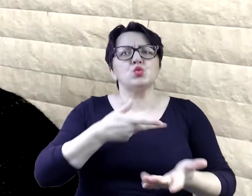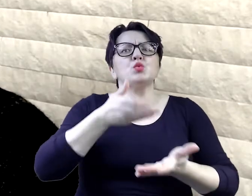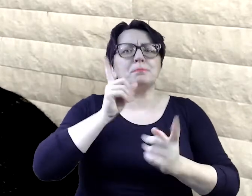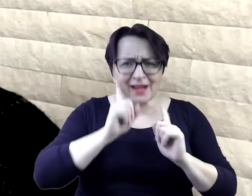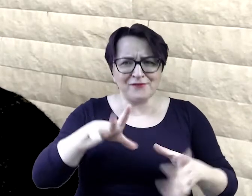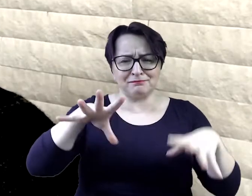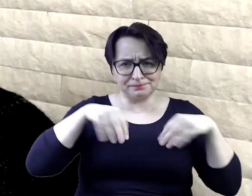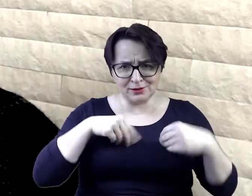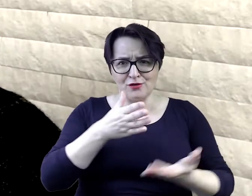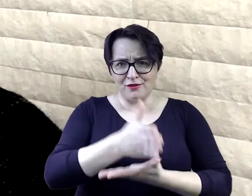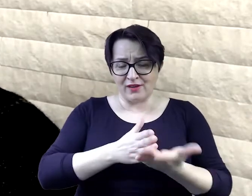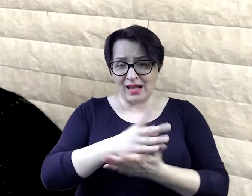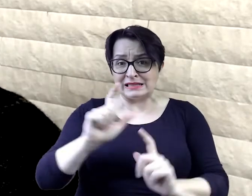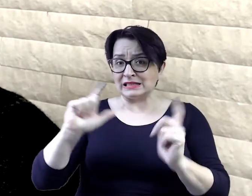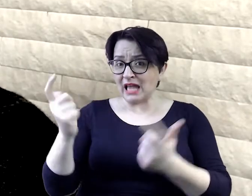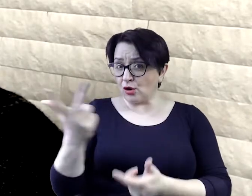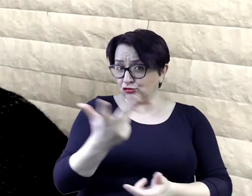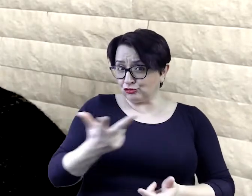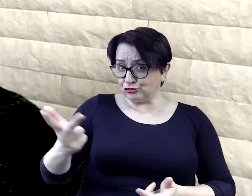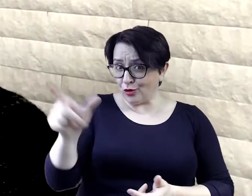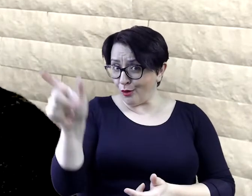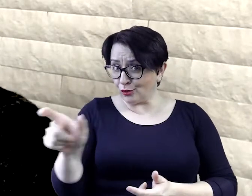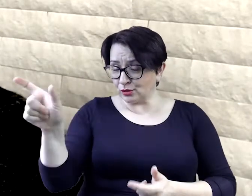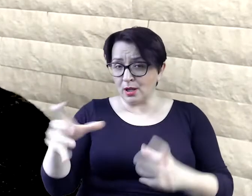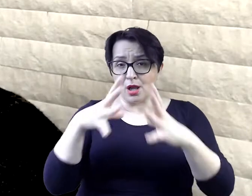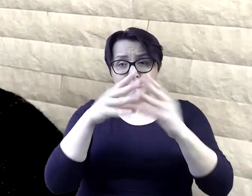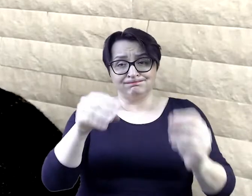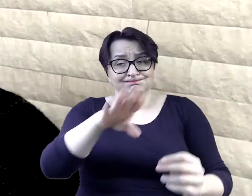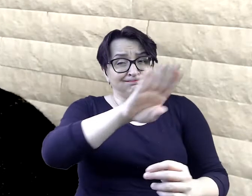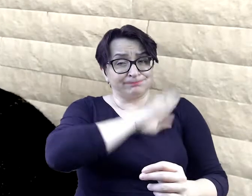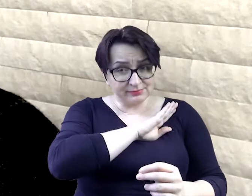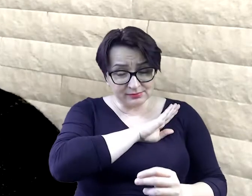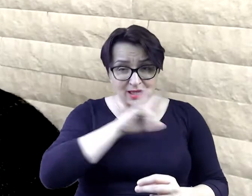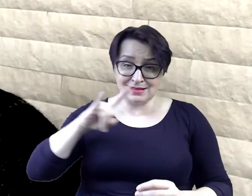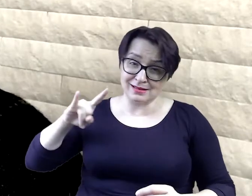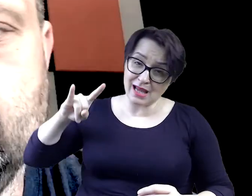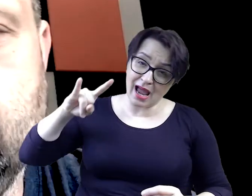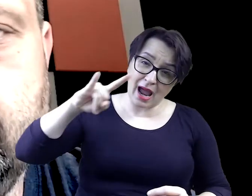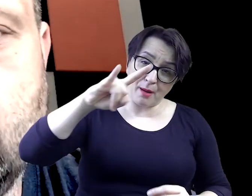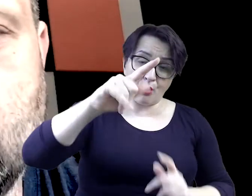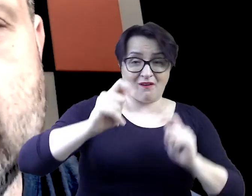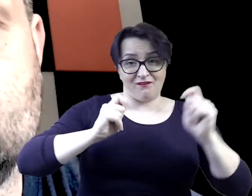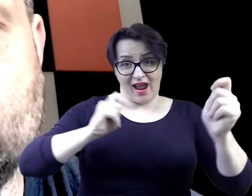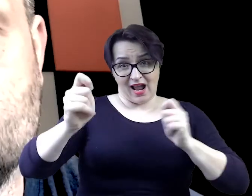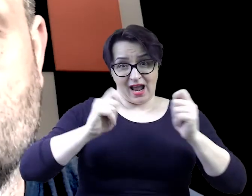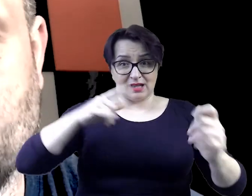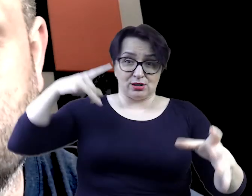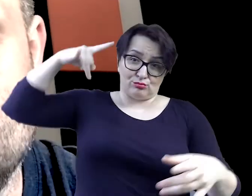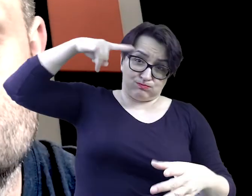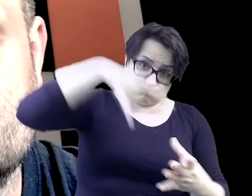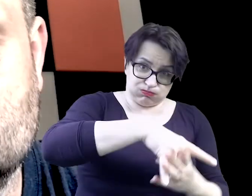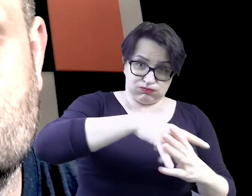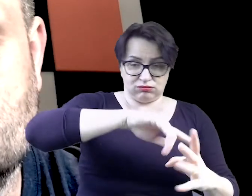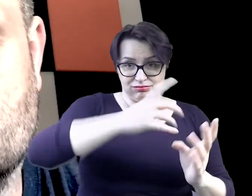Że cała trójka Zginęła w katastrofie lotniczej Podczas lotu na wakacje Ale czy to wszystko